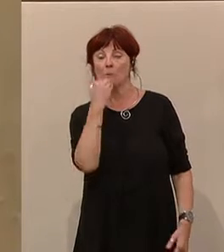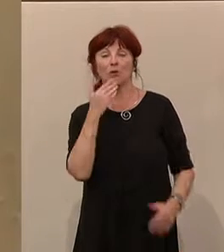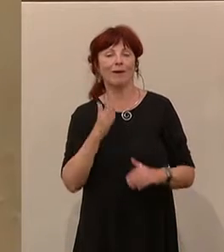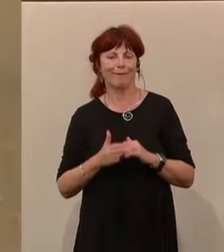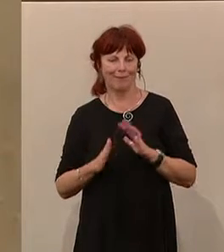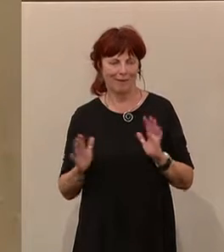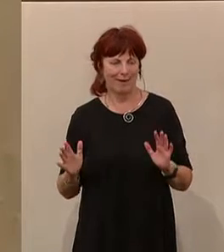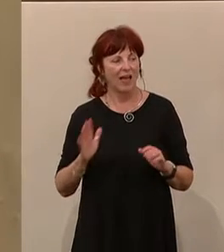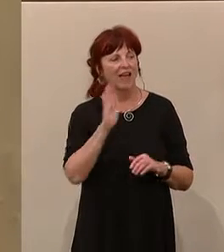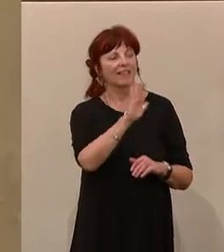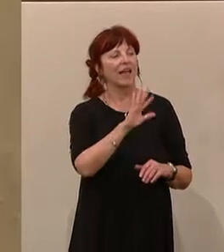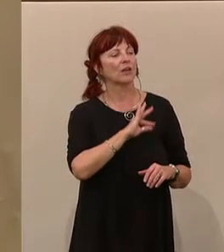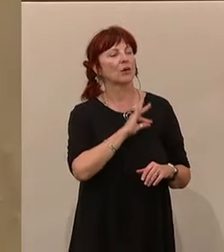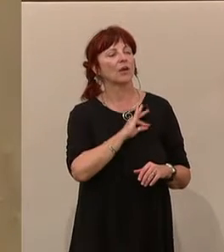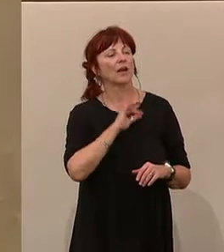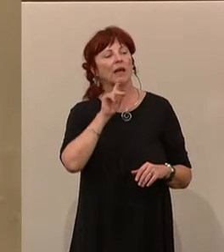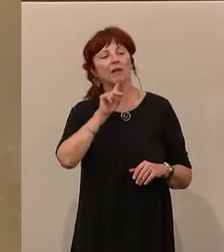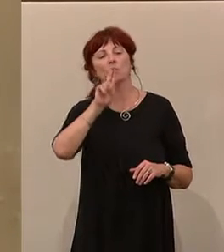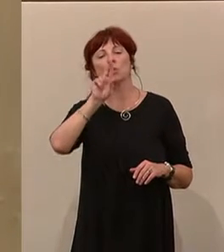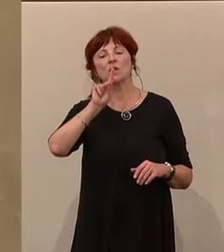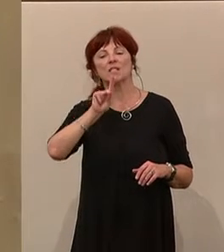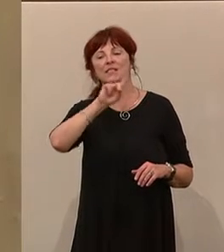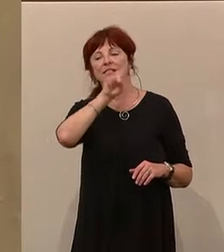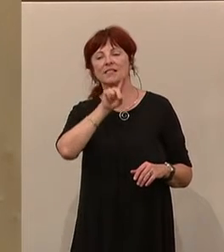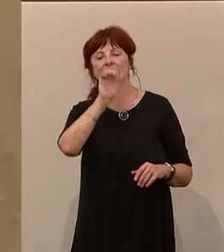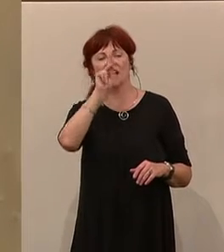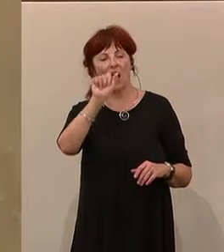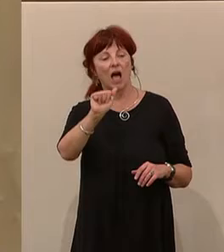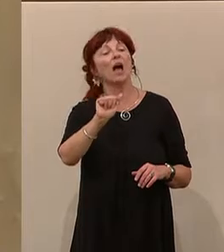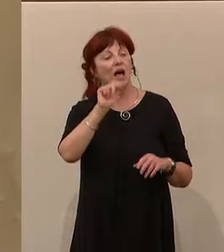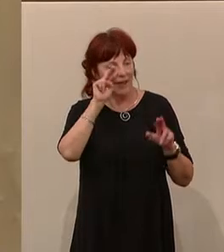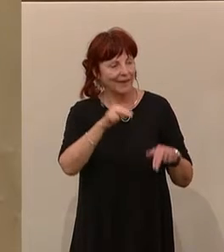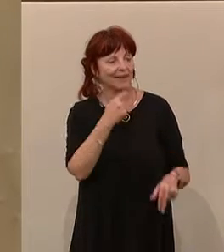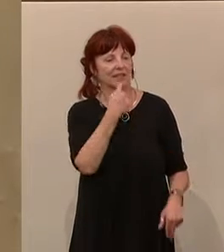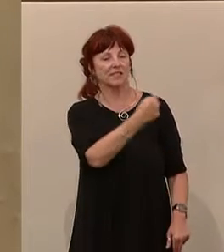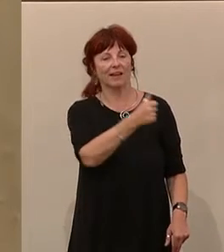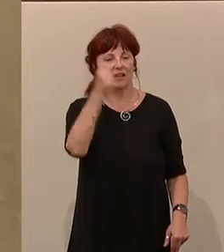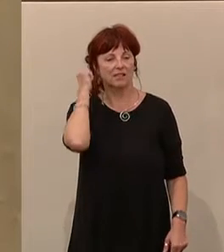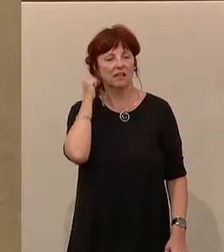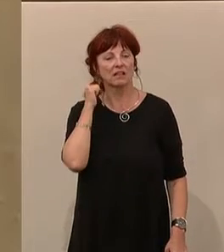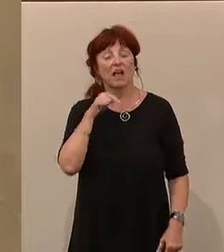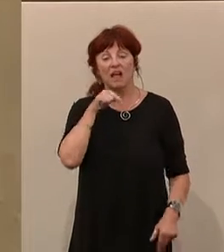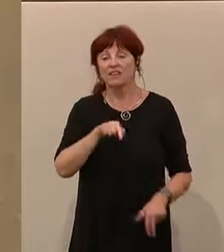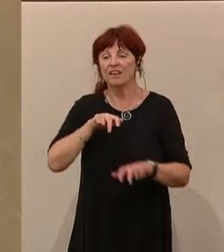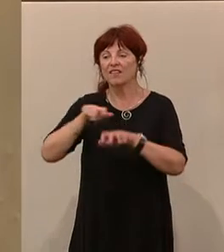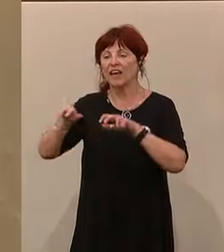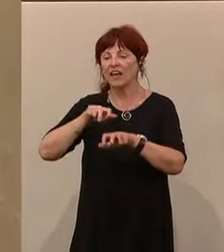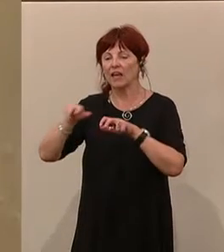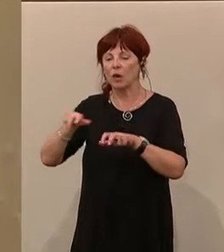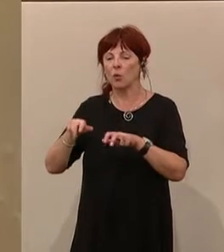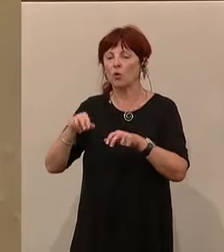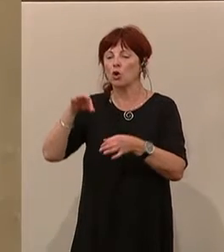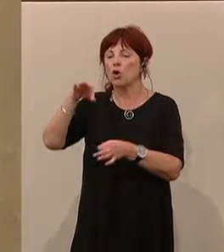indem ich Ihrer Kollegin Frau Dutsch da vollkommen recht gebe, wenn sie gestern gesagt hat, diese Regierung spart im System